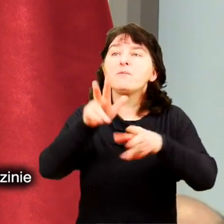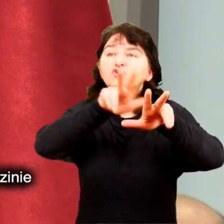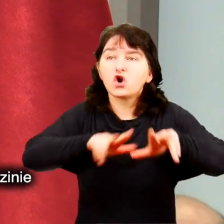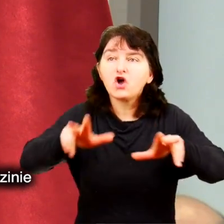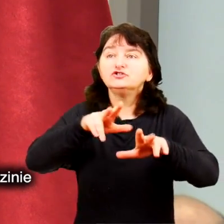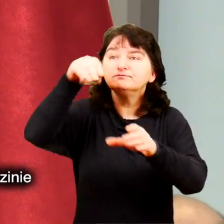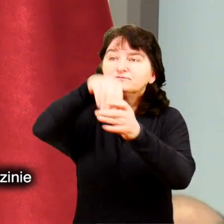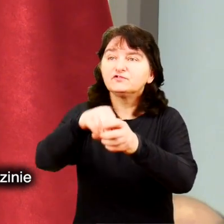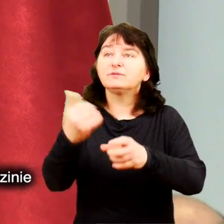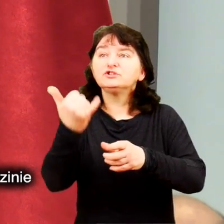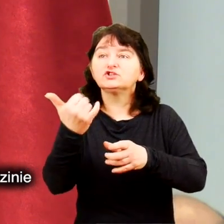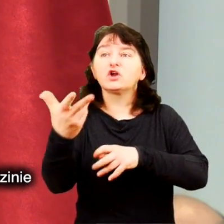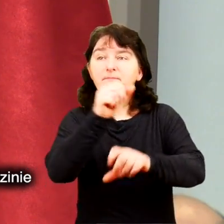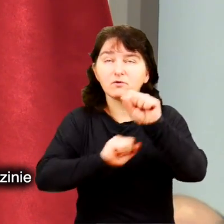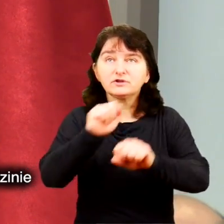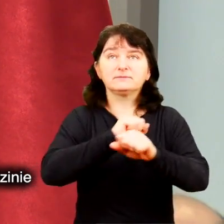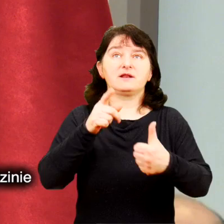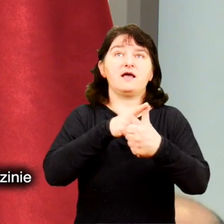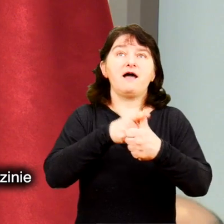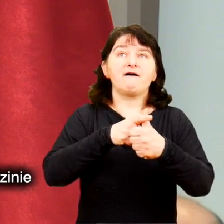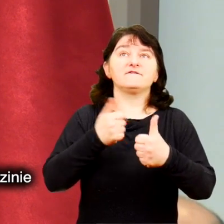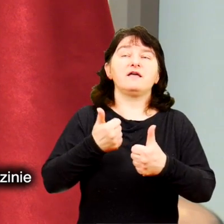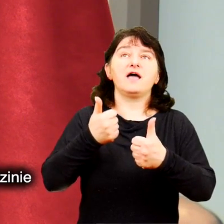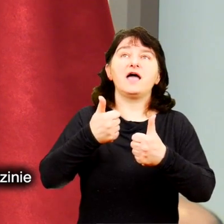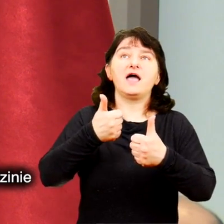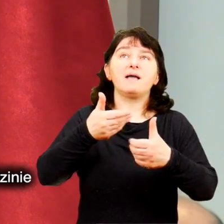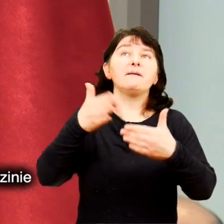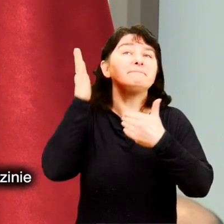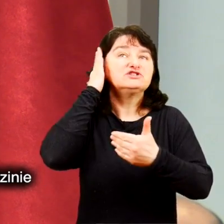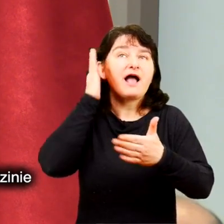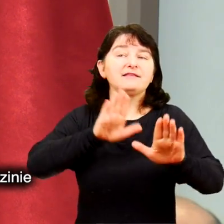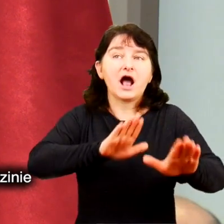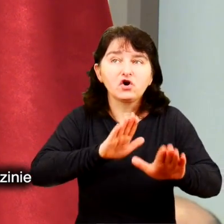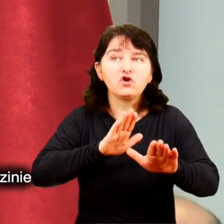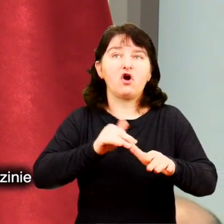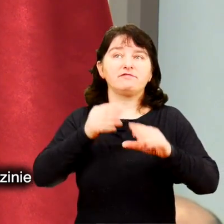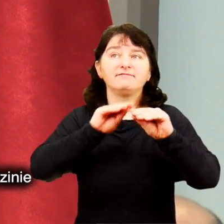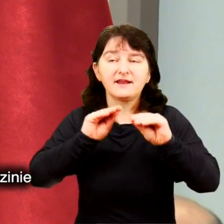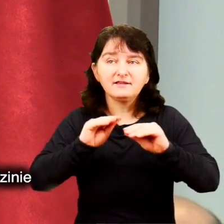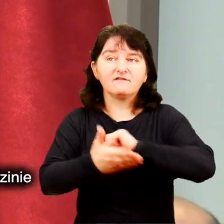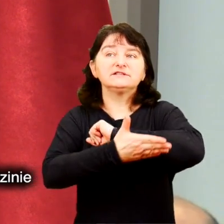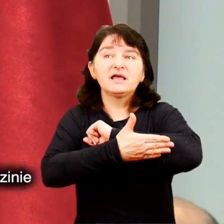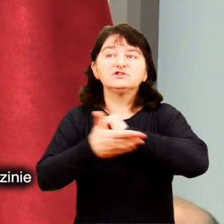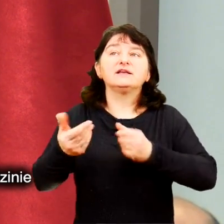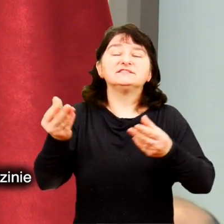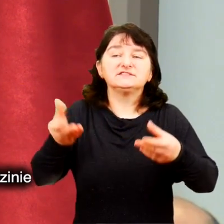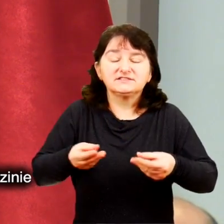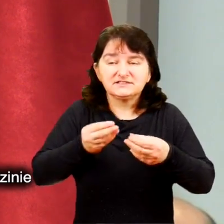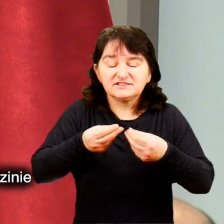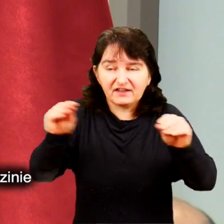o pomocy rodzinie z dzieckiem niepełnosprawnym. Mamy tu rozwijanie sieci mieszkań chronionych, tych treningowych, wspieranych.